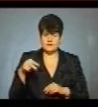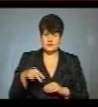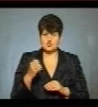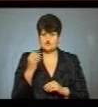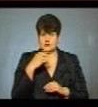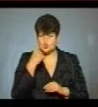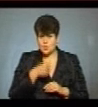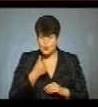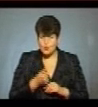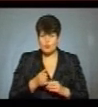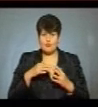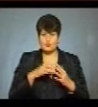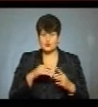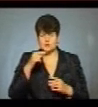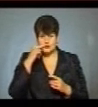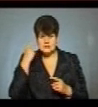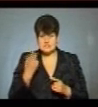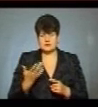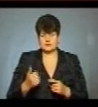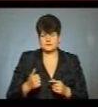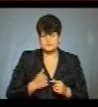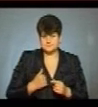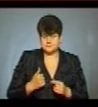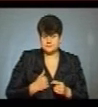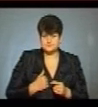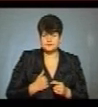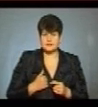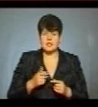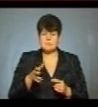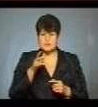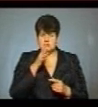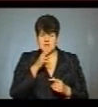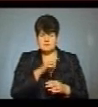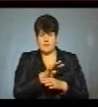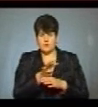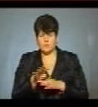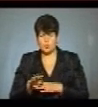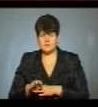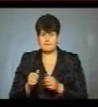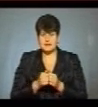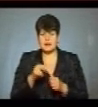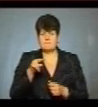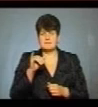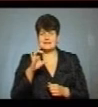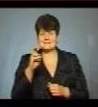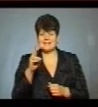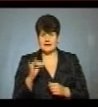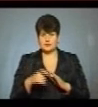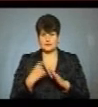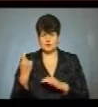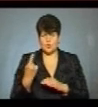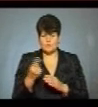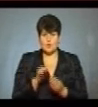року в бою з російськими збройними формуваннями під час мінометного обстрілу біля пісків на Донеччині.